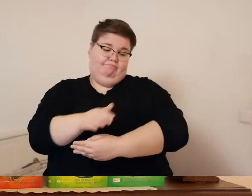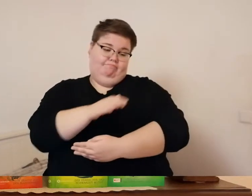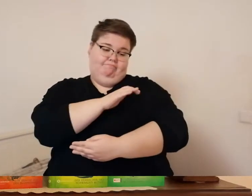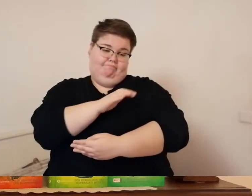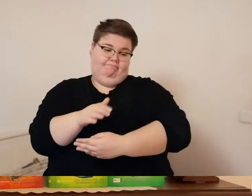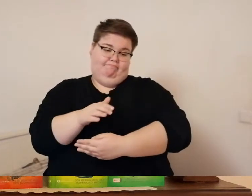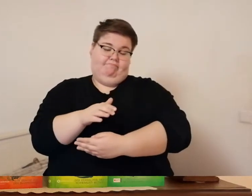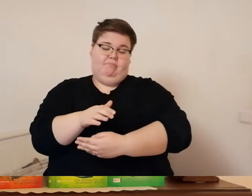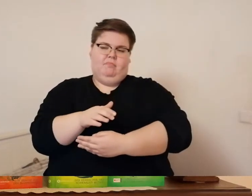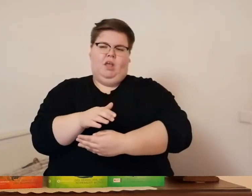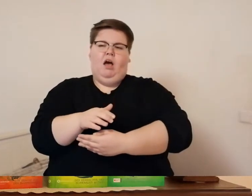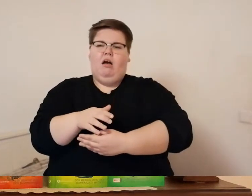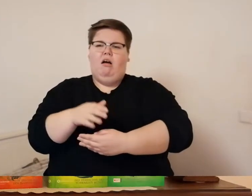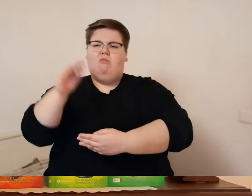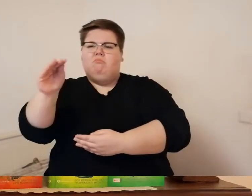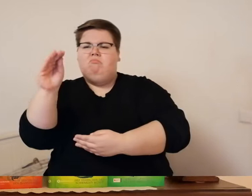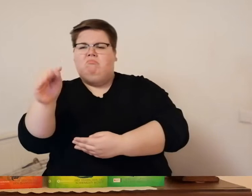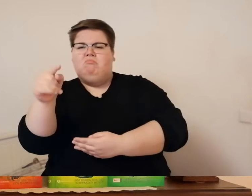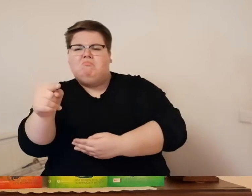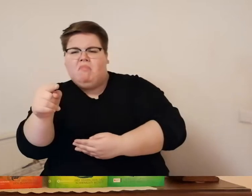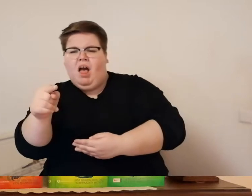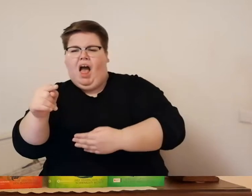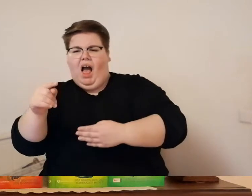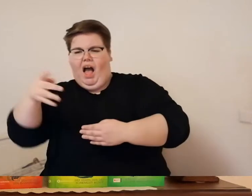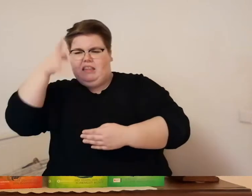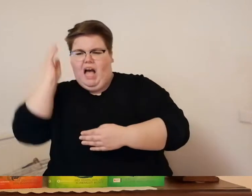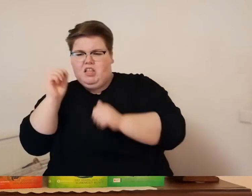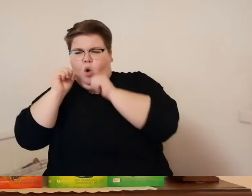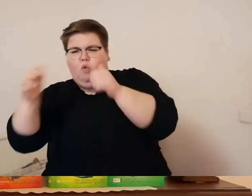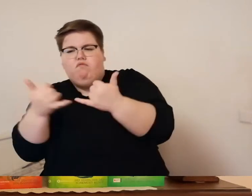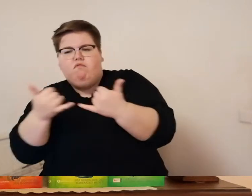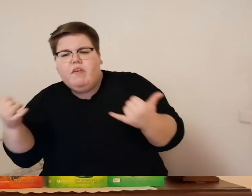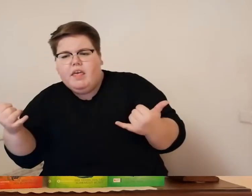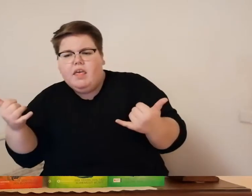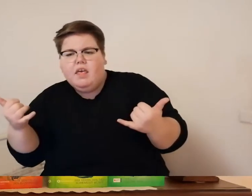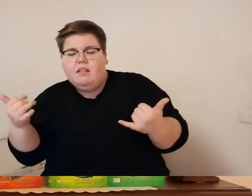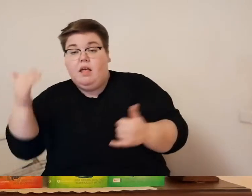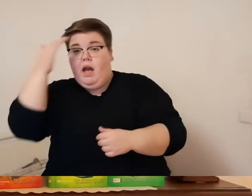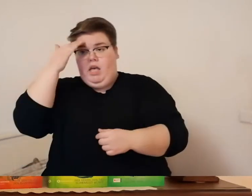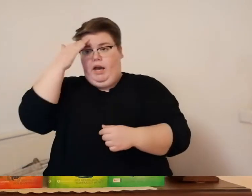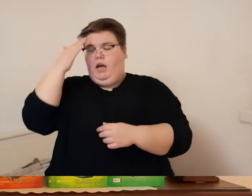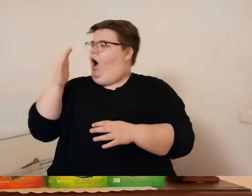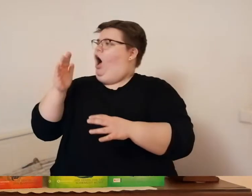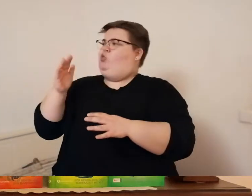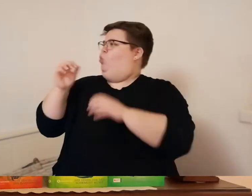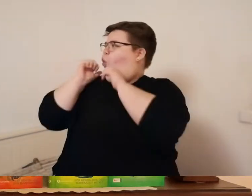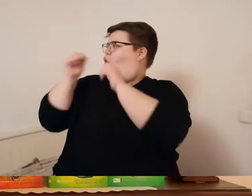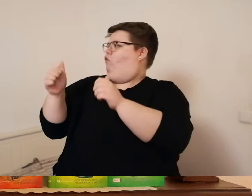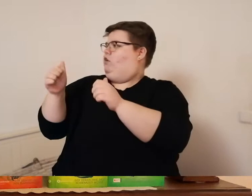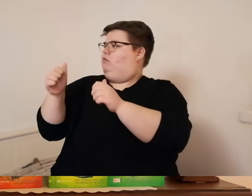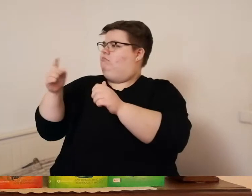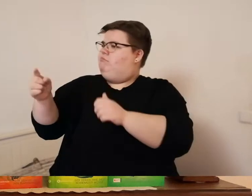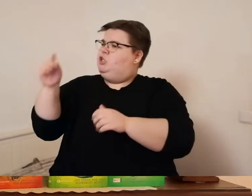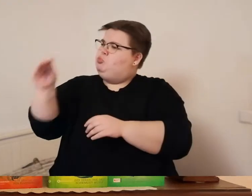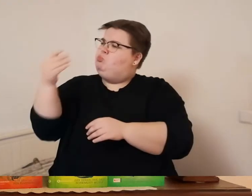ich habe sie nicht gerufen erwidert eric ich habe sie gebeten uns zu helfen hast du schon vergessen was gandrick gesagt